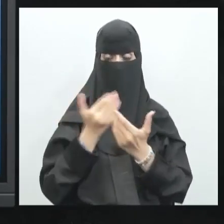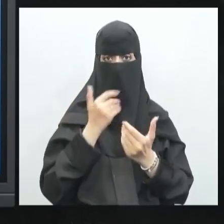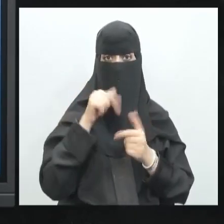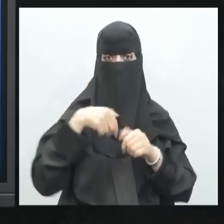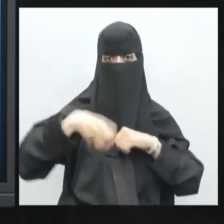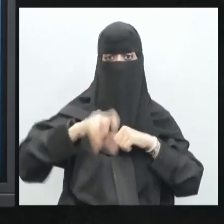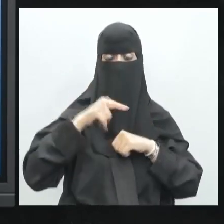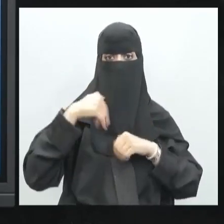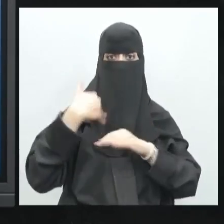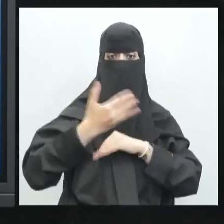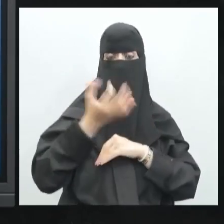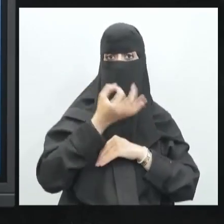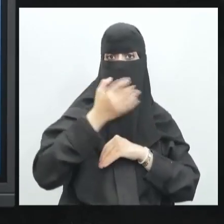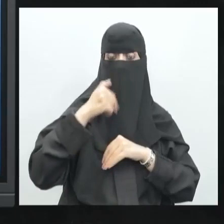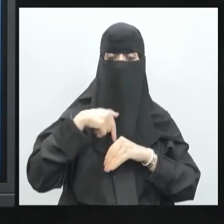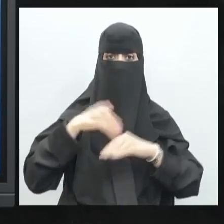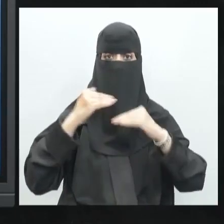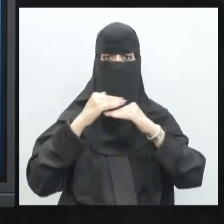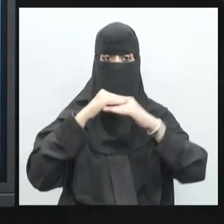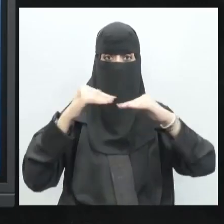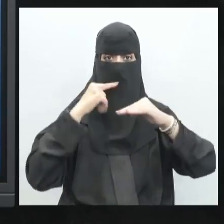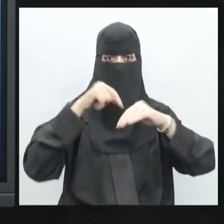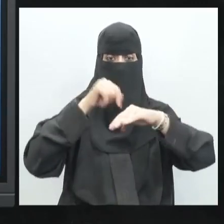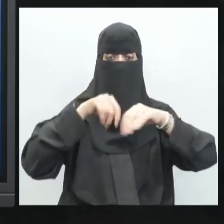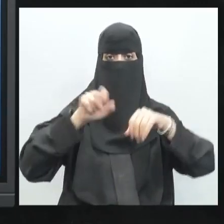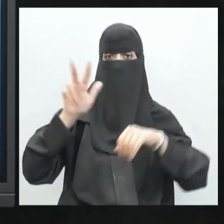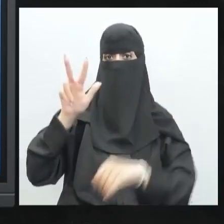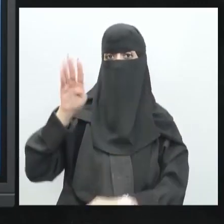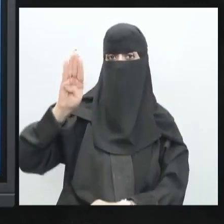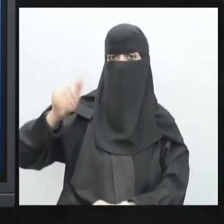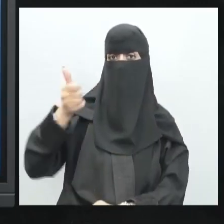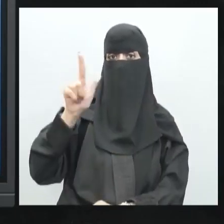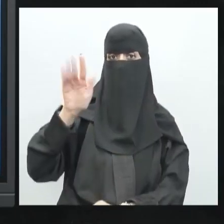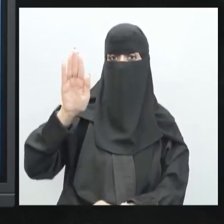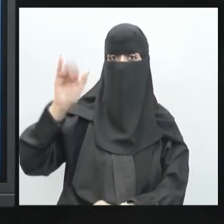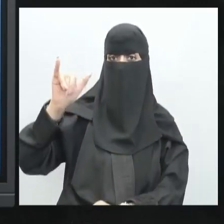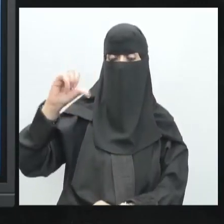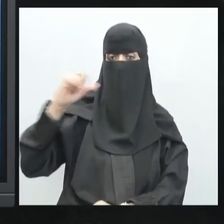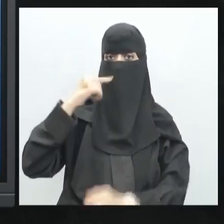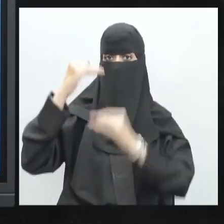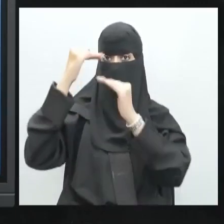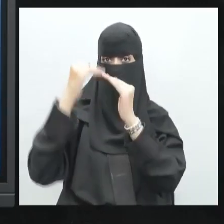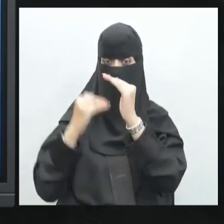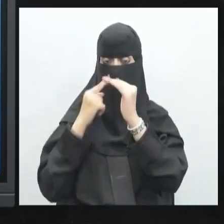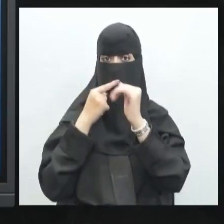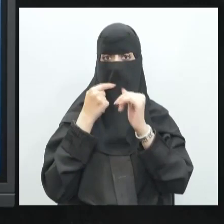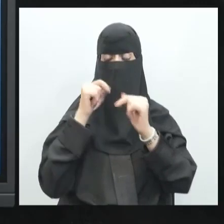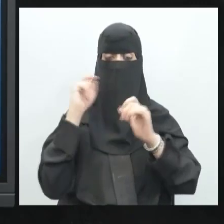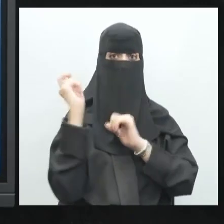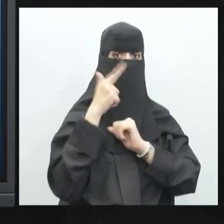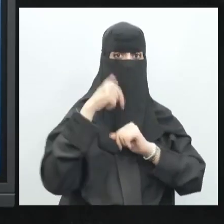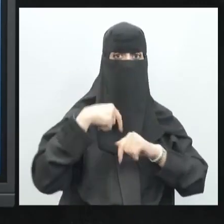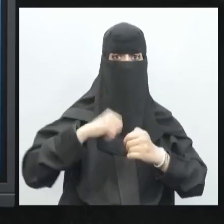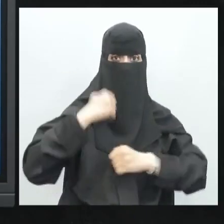الجزئية عندما نتكلم عن مستوى الكاليسيوم فعندما ينخفض مستوى الكاليسيوم في الدم مباشرة